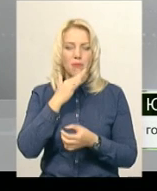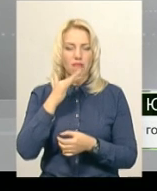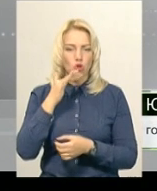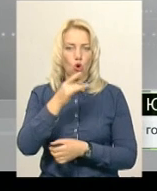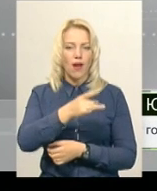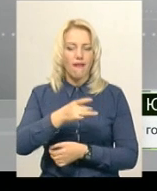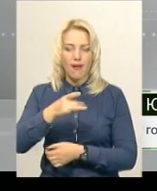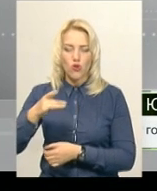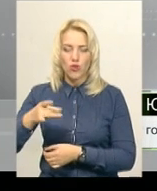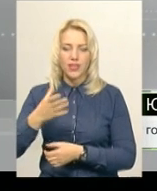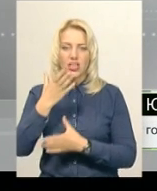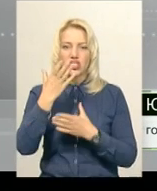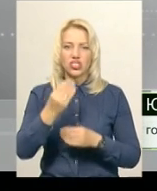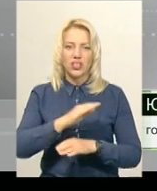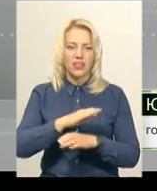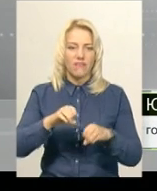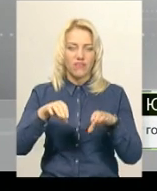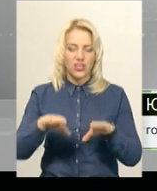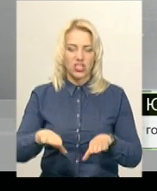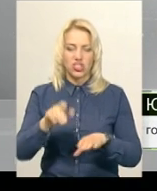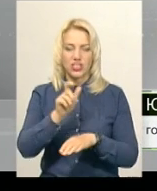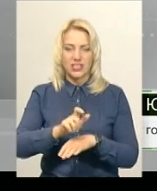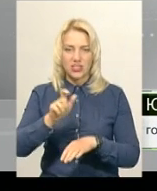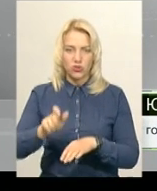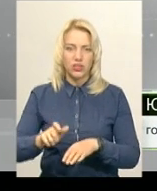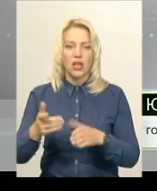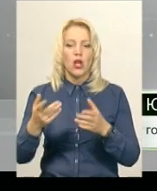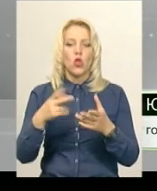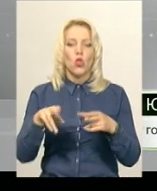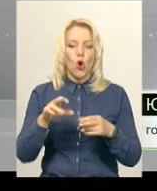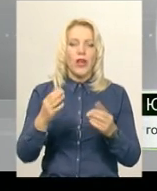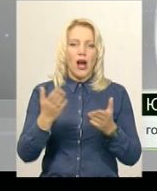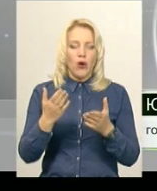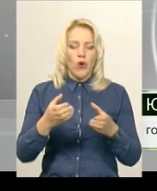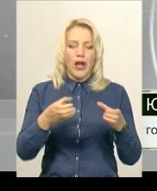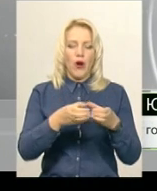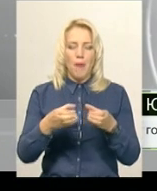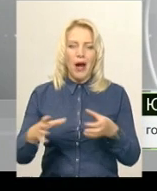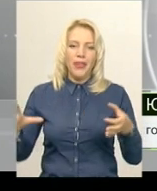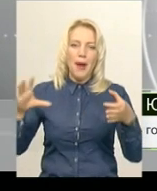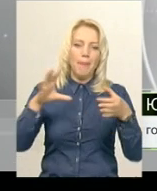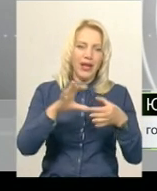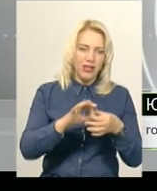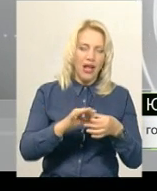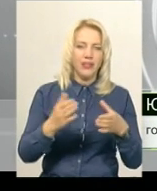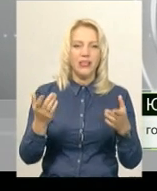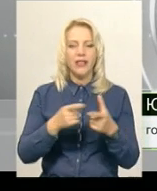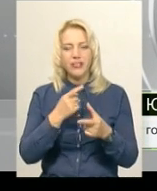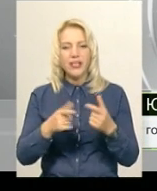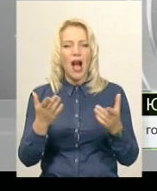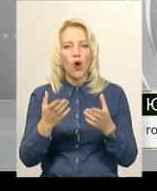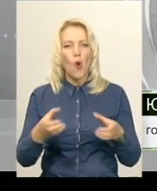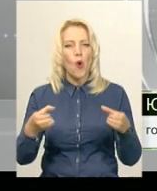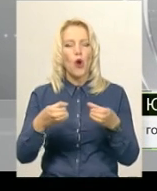не вирішили жителі населених пунктів, до якої громади їм приєднатися, чи яку громаду їм